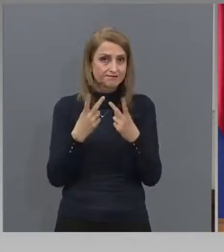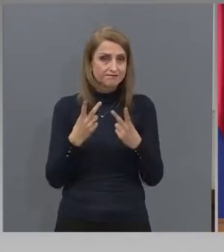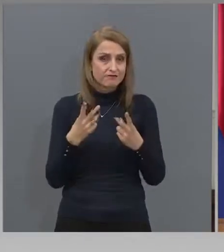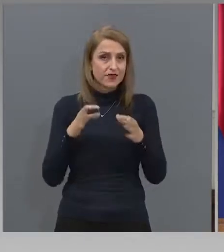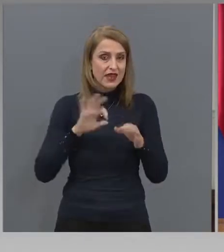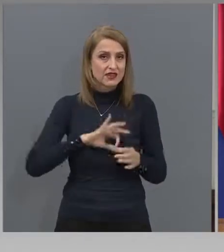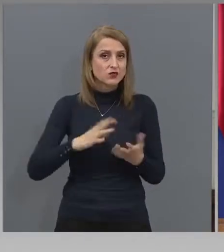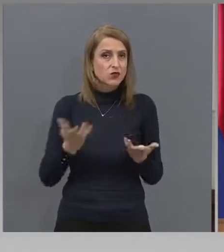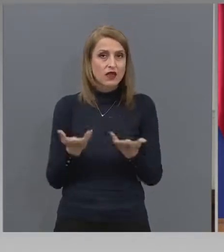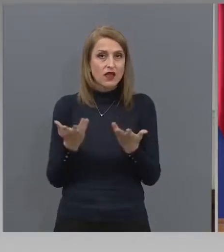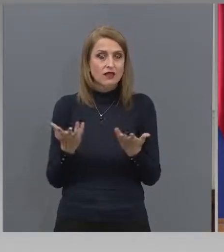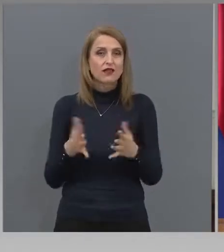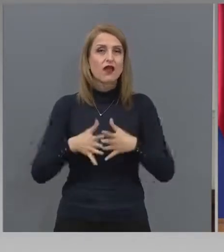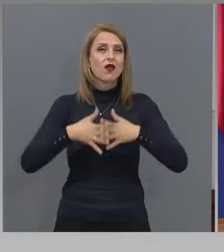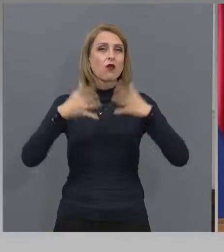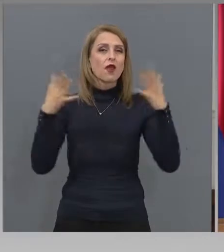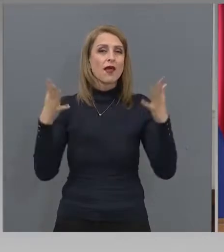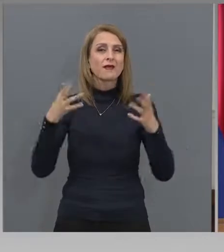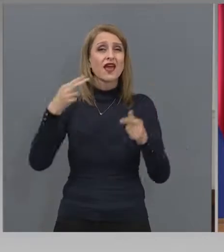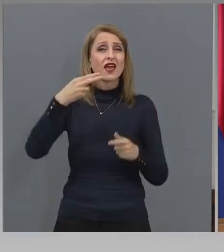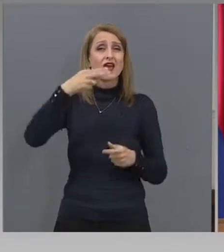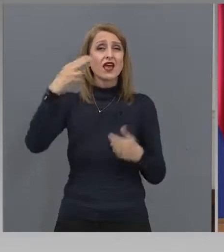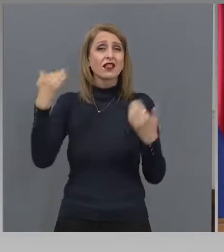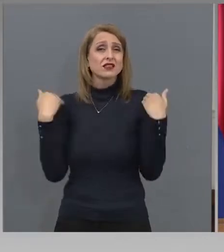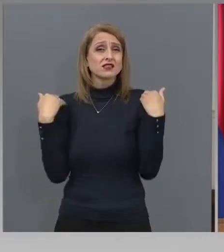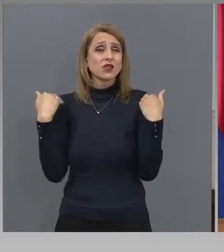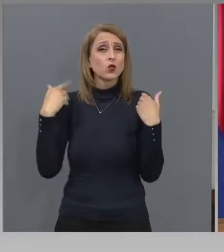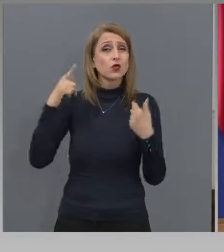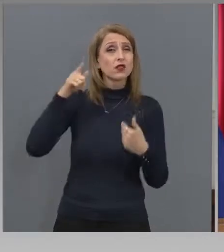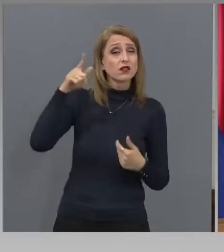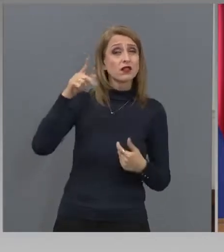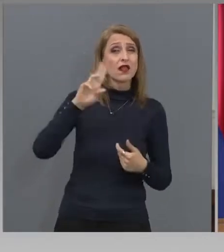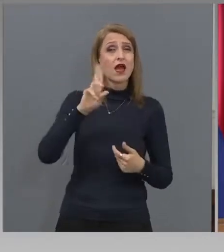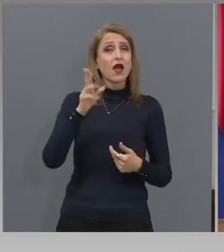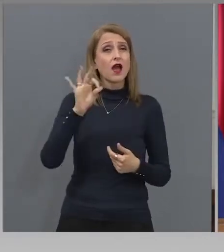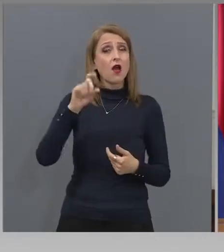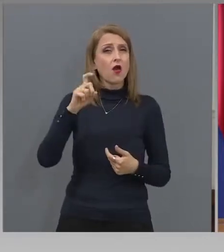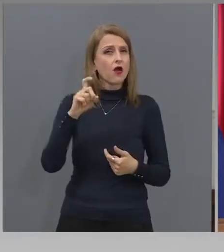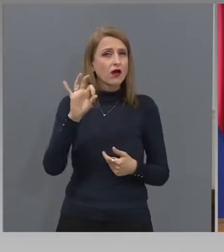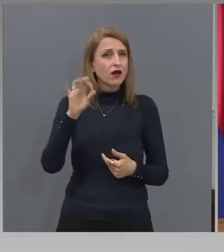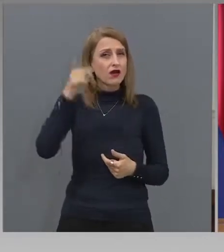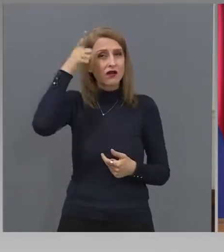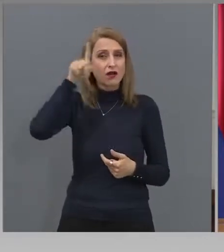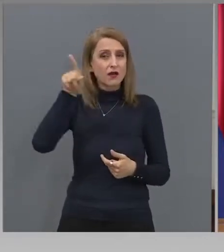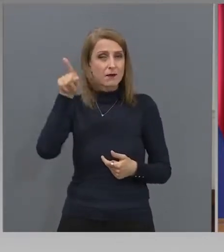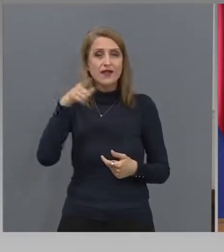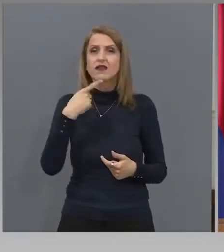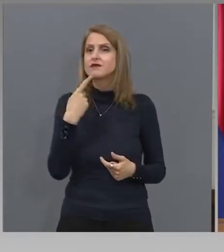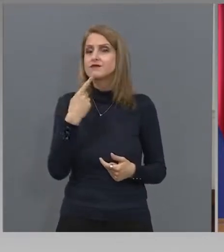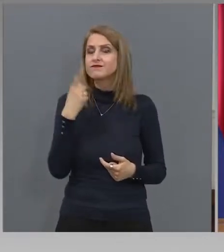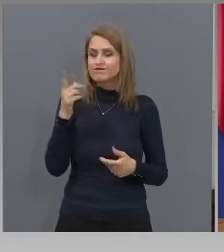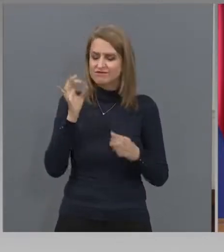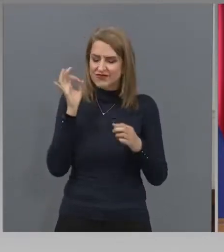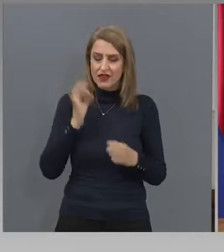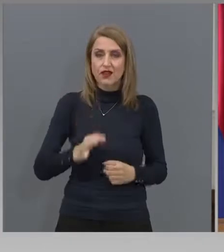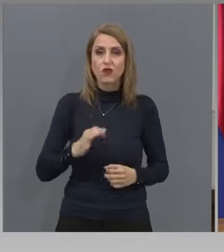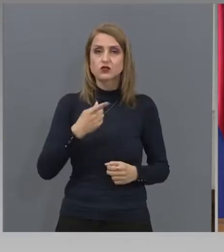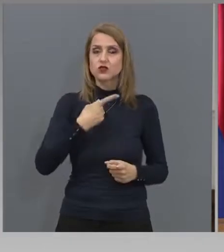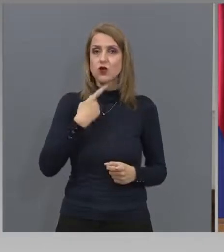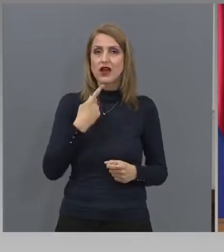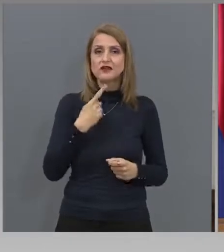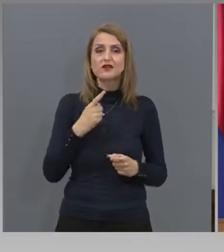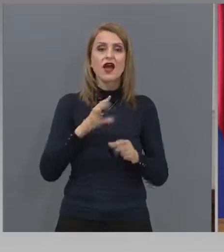Най-големи институт в Германия КОХ, мисля, че категорично казва, по никакъв начин